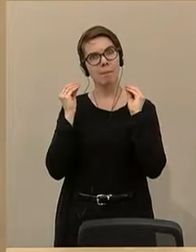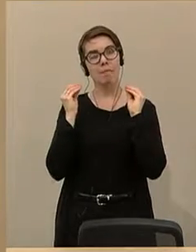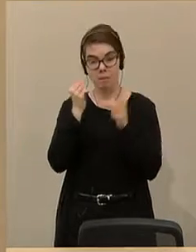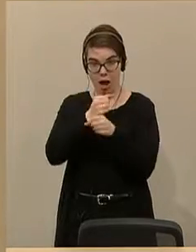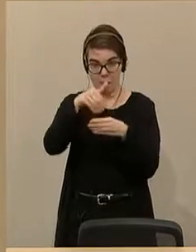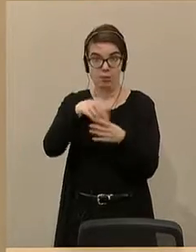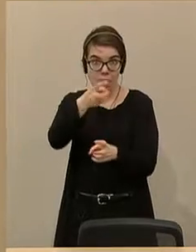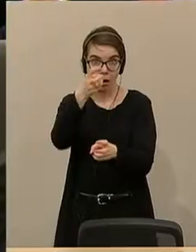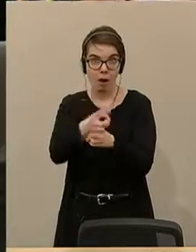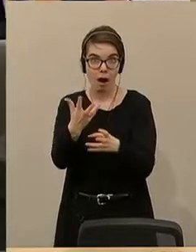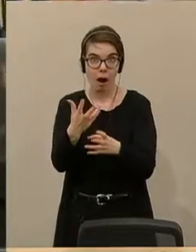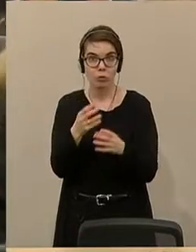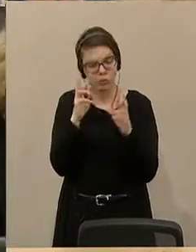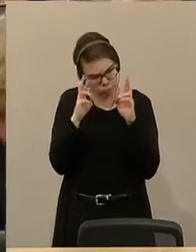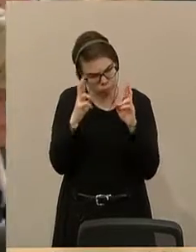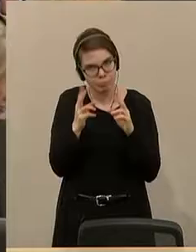Arbeit!